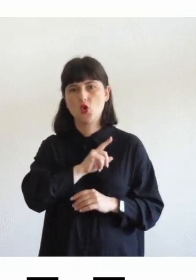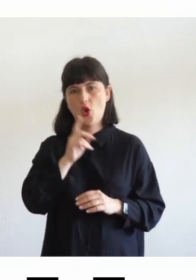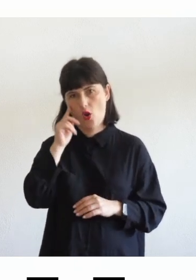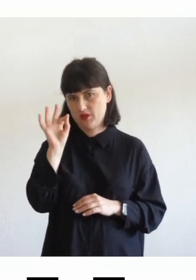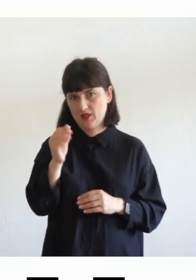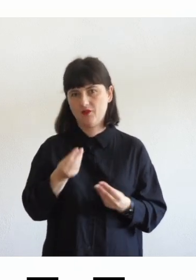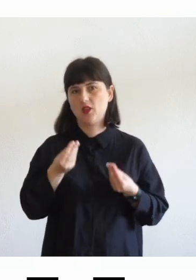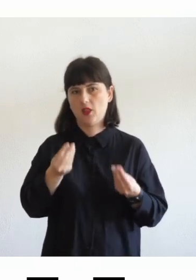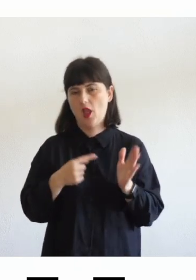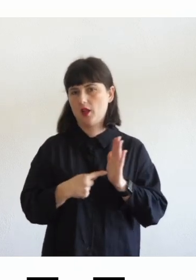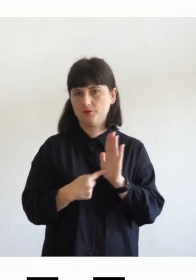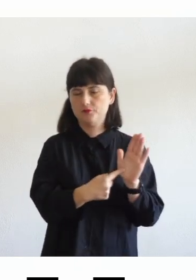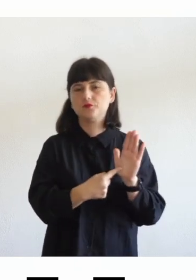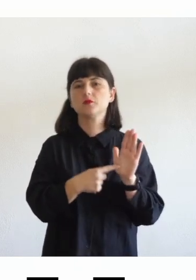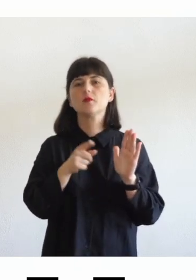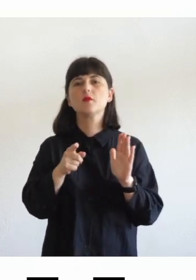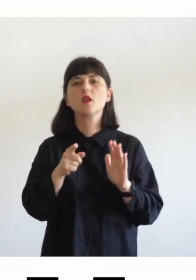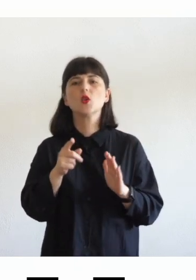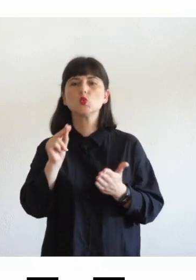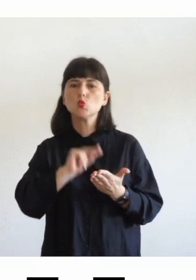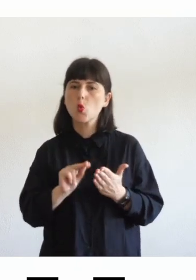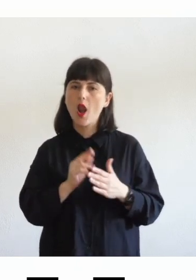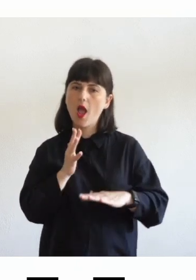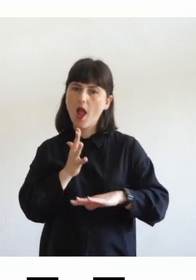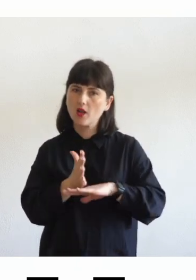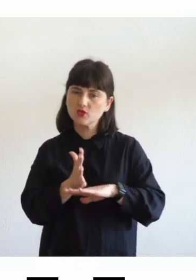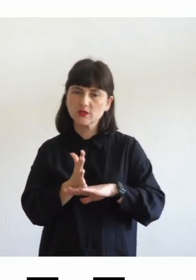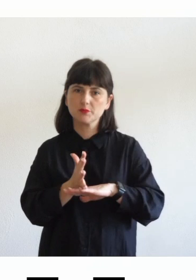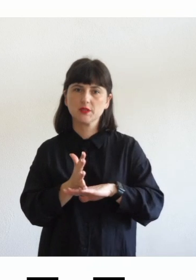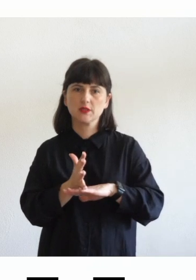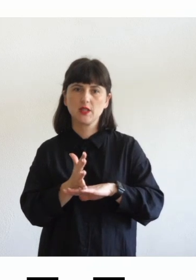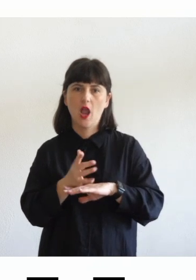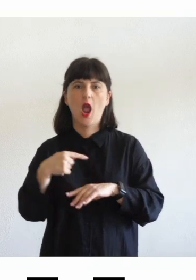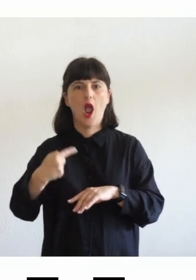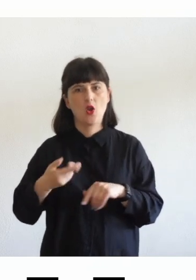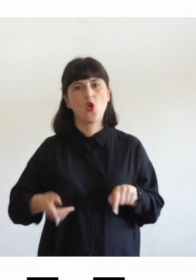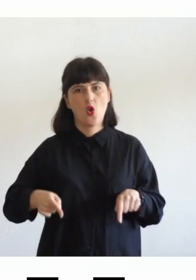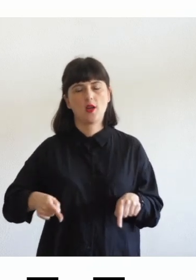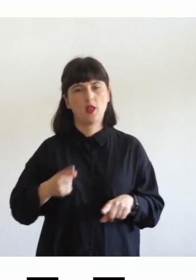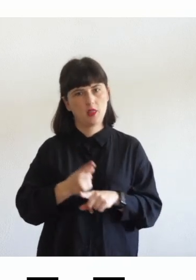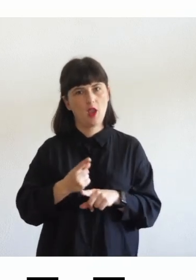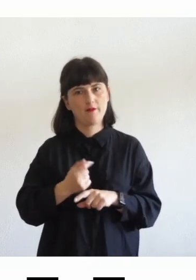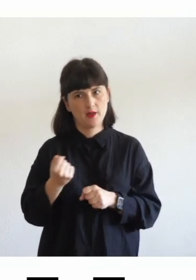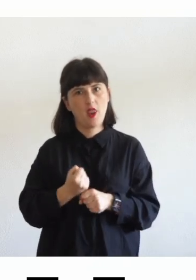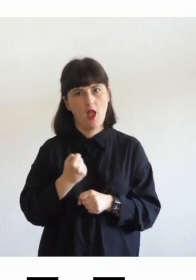come da una parte l'accessibilità a scuola è un tema su che ancora bisogna lavorare in modo